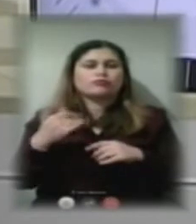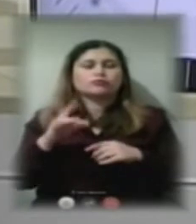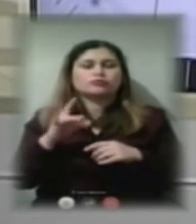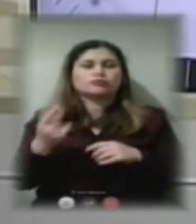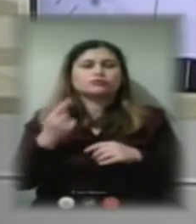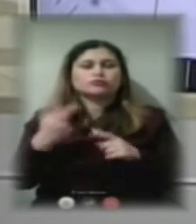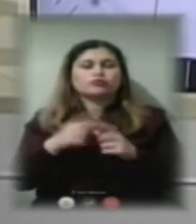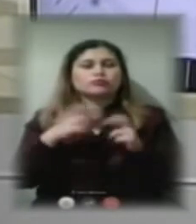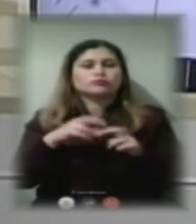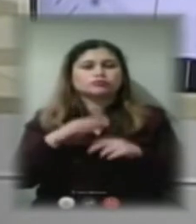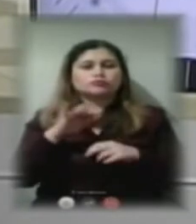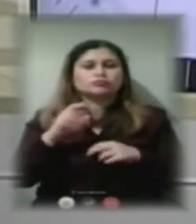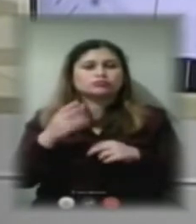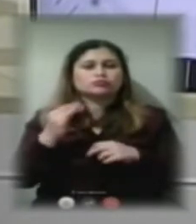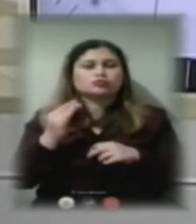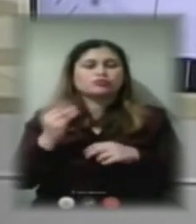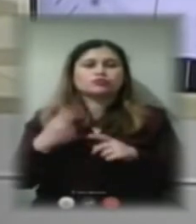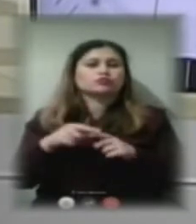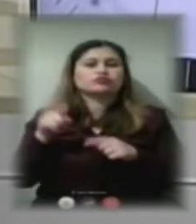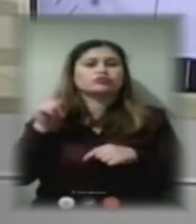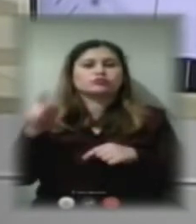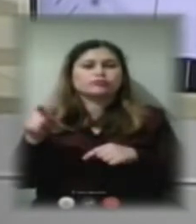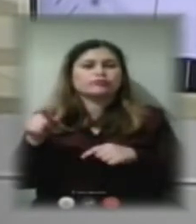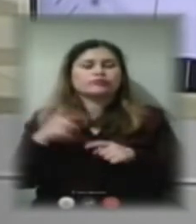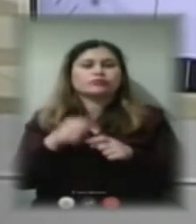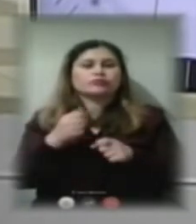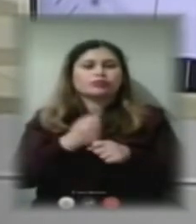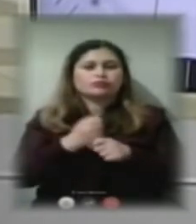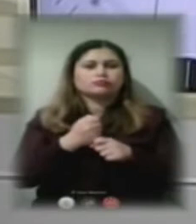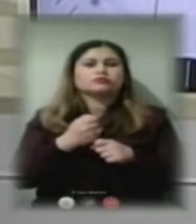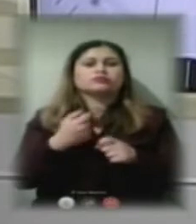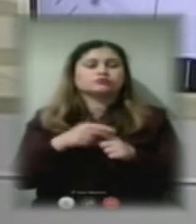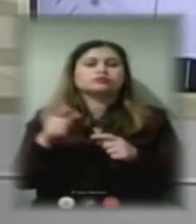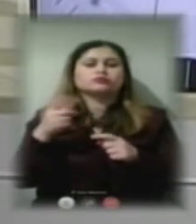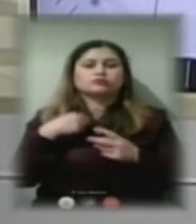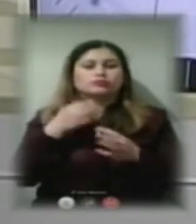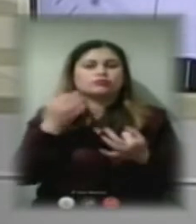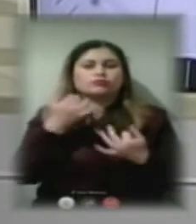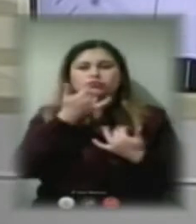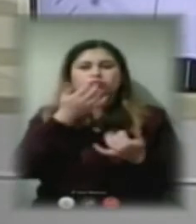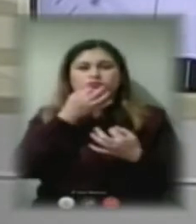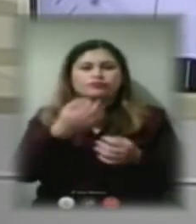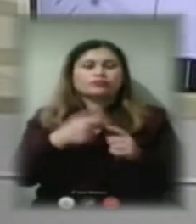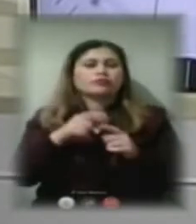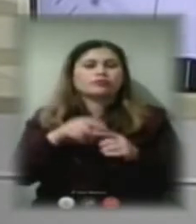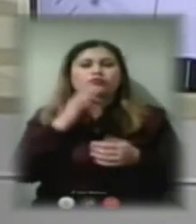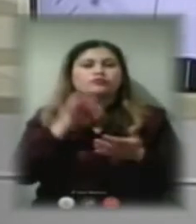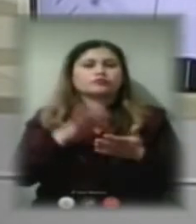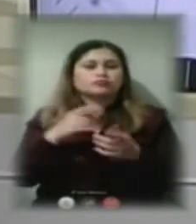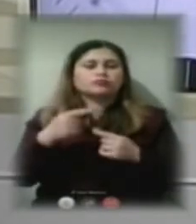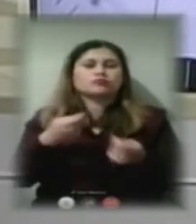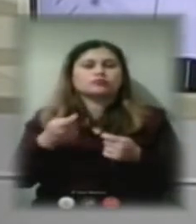ЖЕКом Шумен, що вони там зробили, яким чином, то я ж не можу сказати. Але ж це відповідальність керуючої компанії,